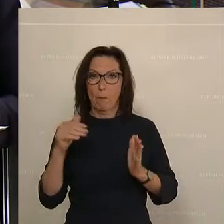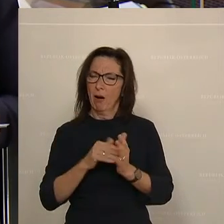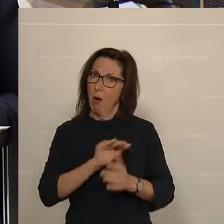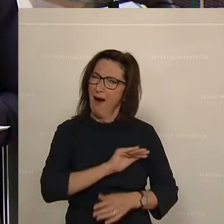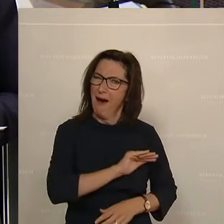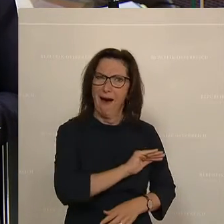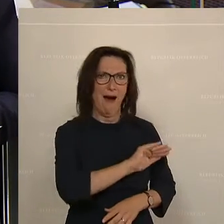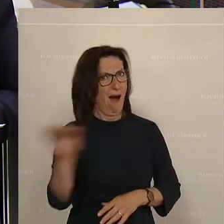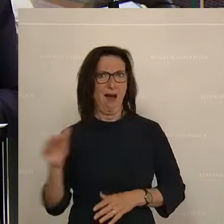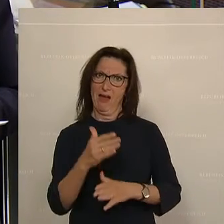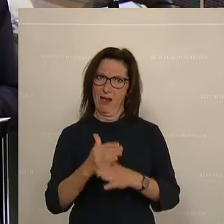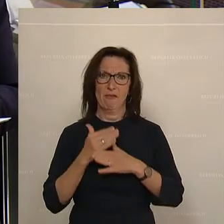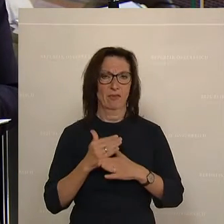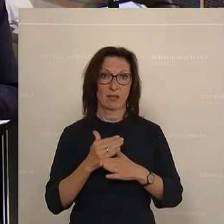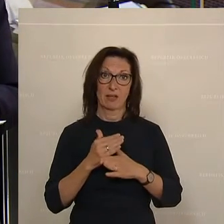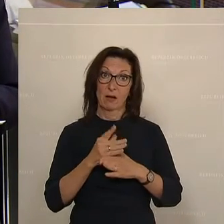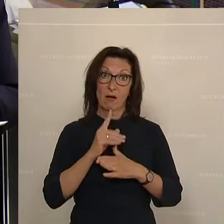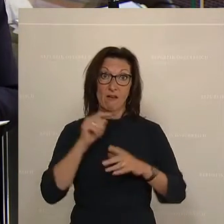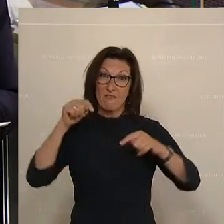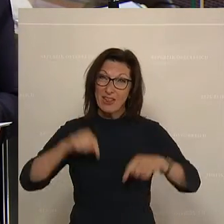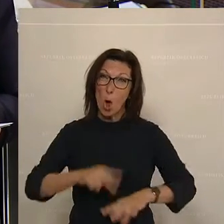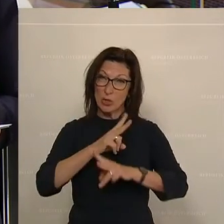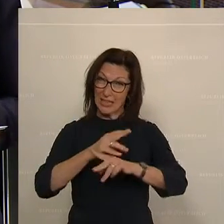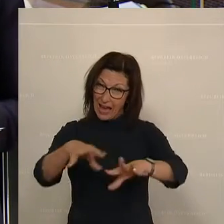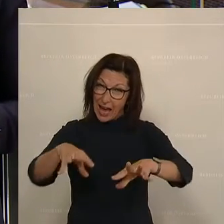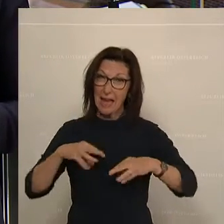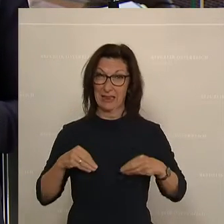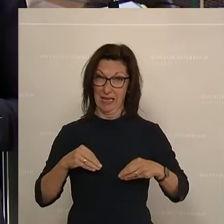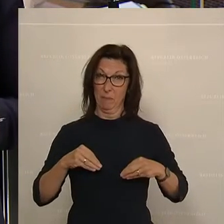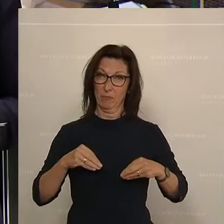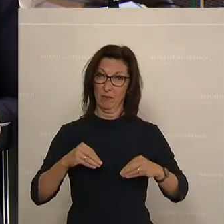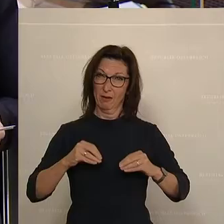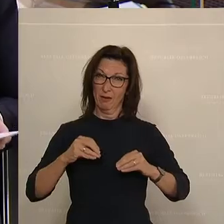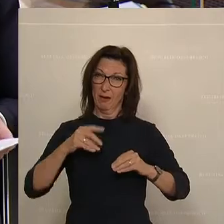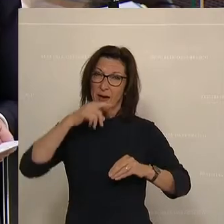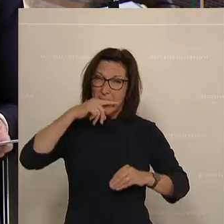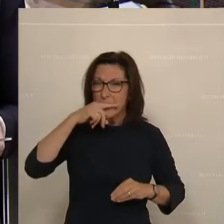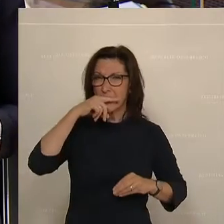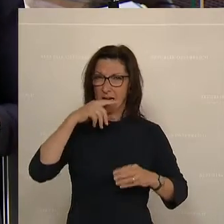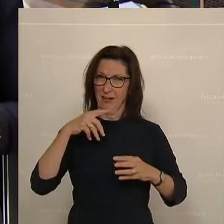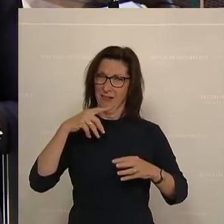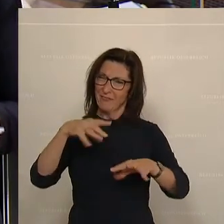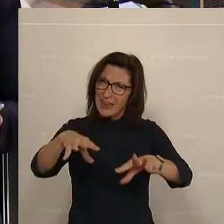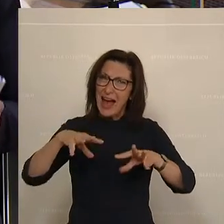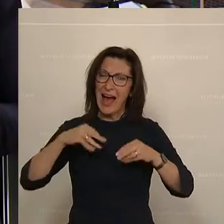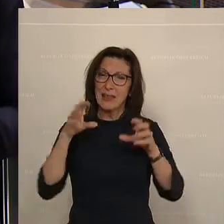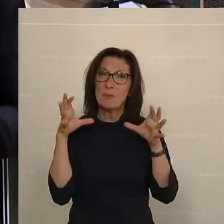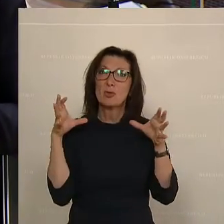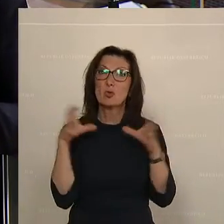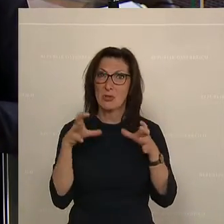Nur wenn wir in Österreich diesen Kraftakt annehmen und nur wenn wir in Österreich diesen Kraftakt auch gemeinsam stemmen, können wir ihn stemmen.